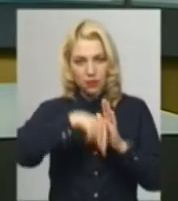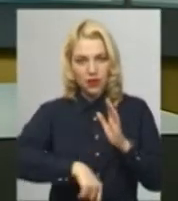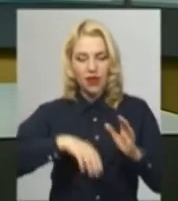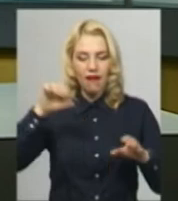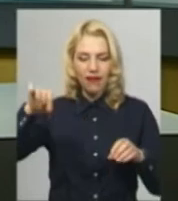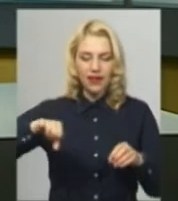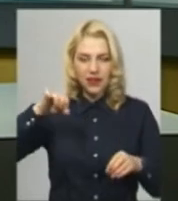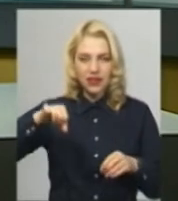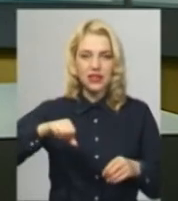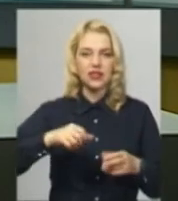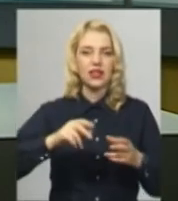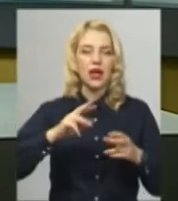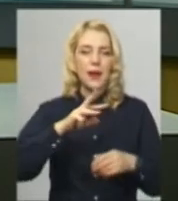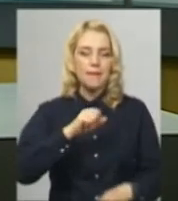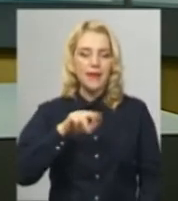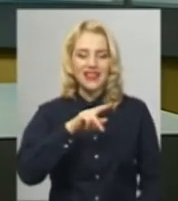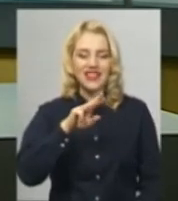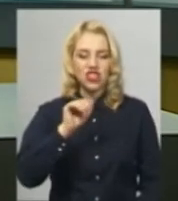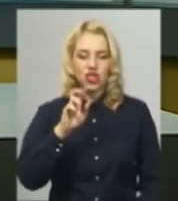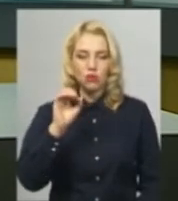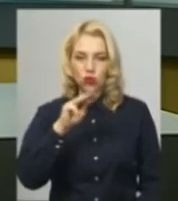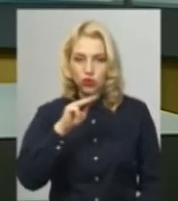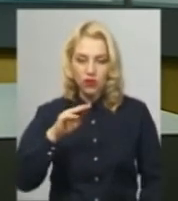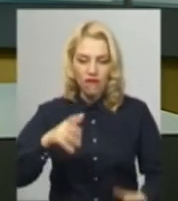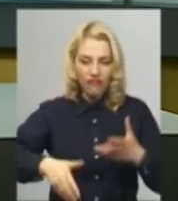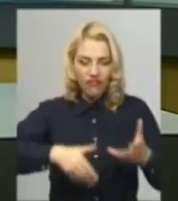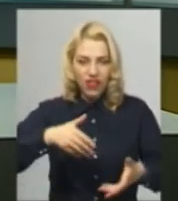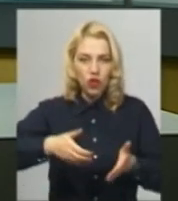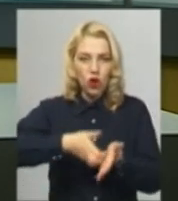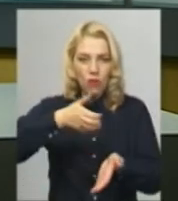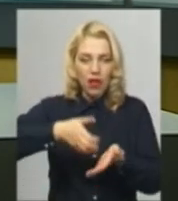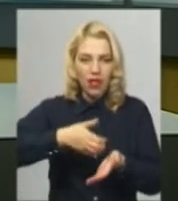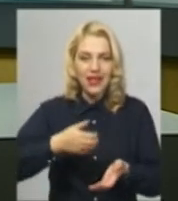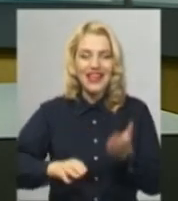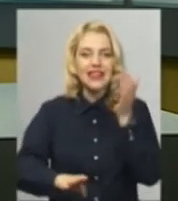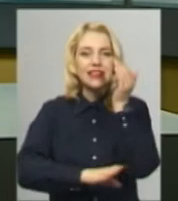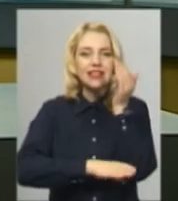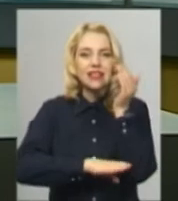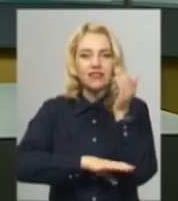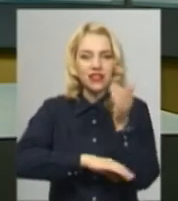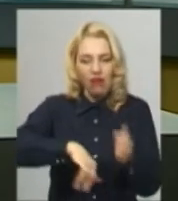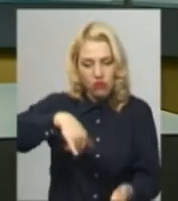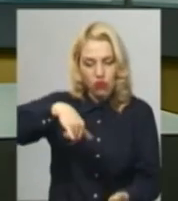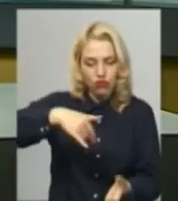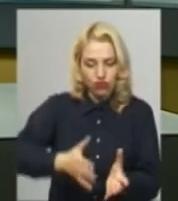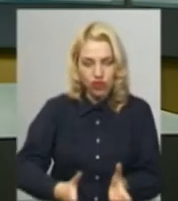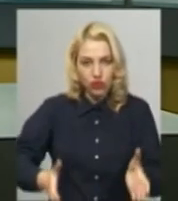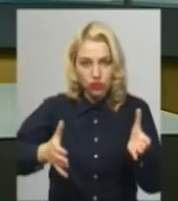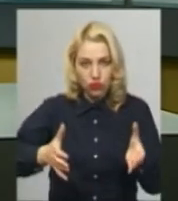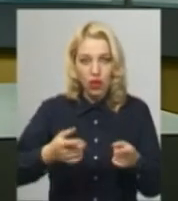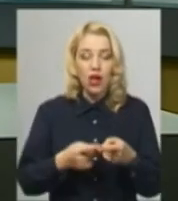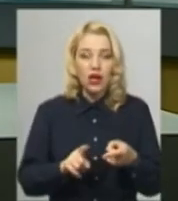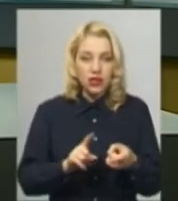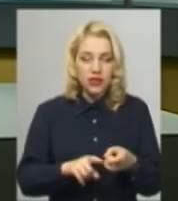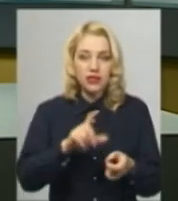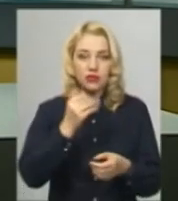Меджибожі відкупали дерев'яну діжку. Про це розповів директор Державного історико-культурного заповідника Меджибіж Олег Погорілець. За його